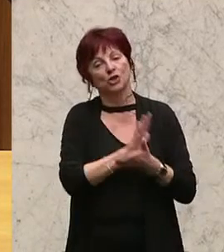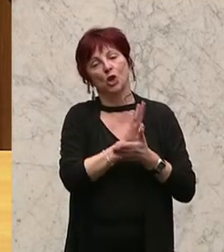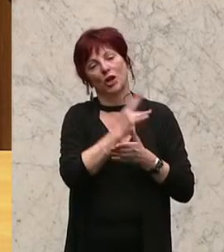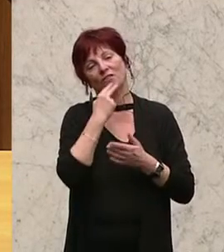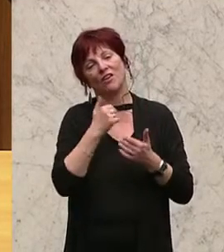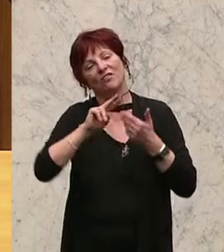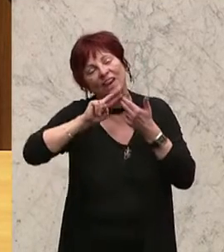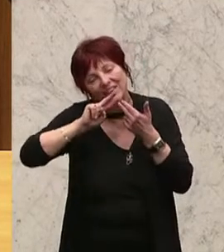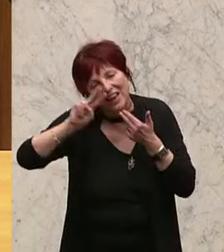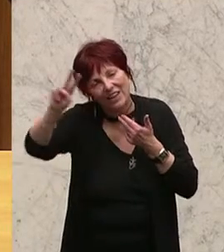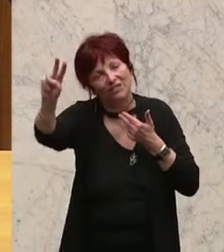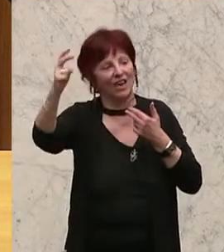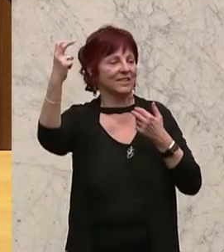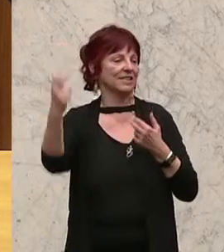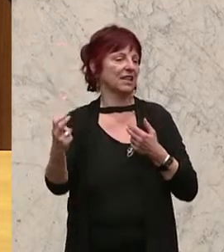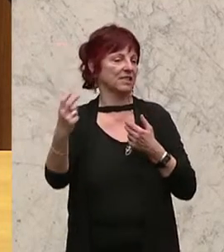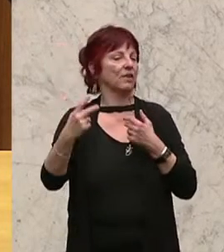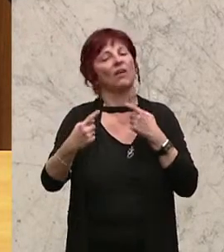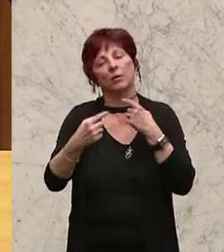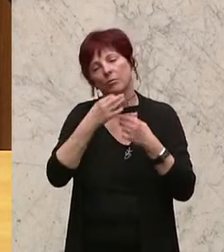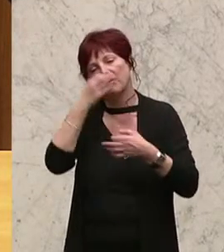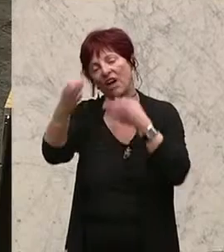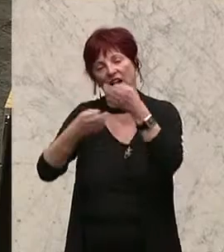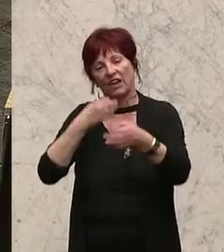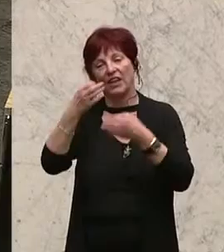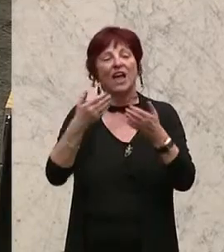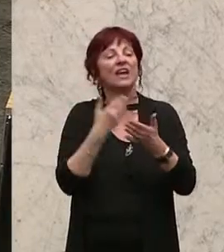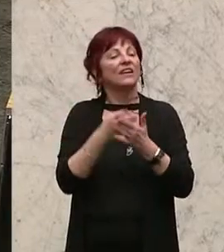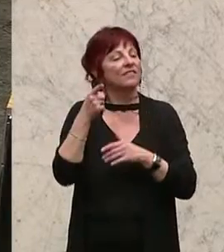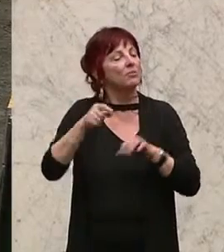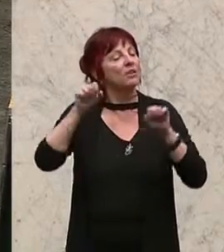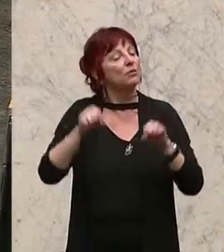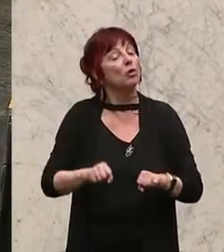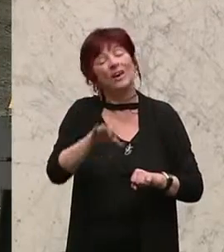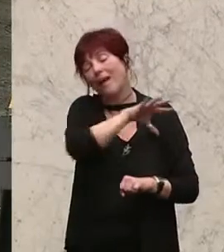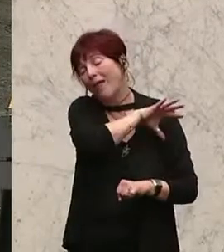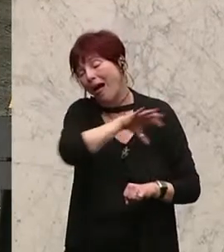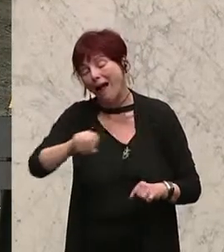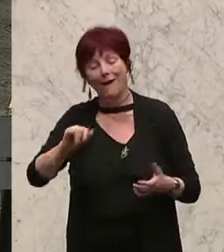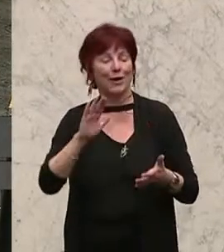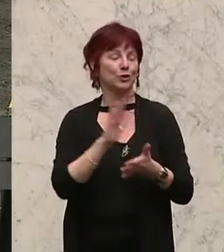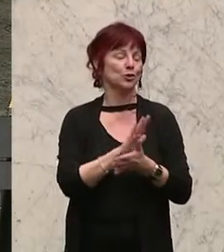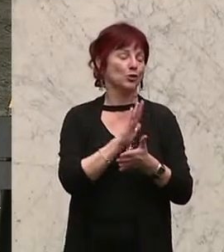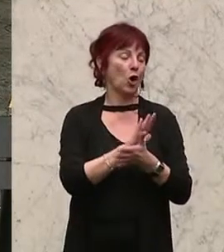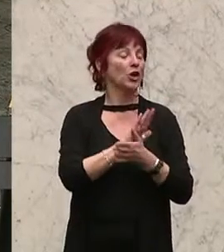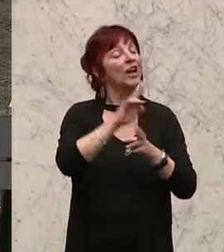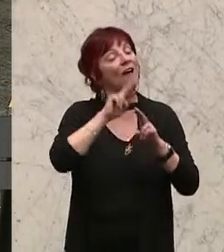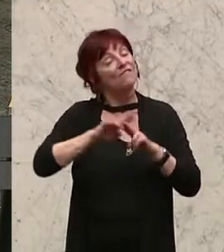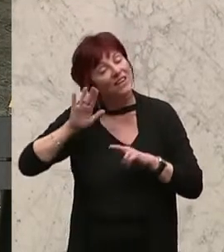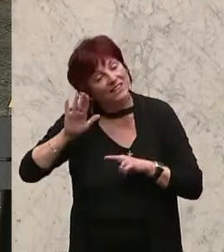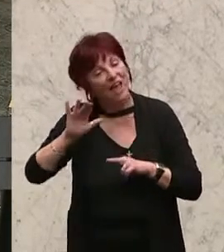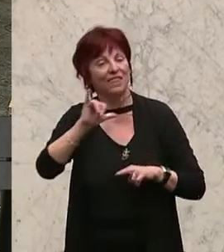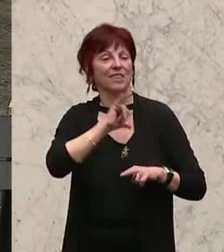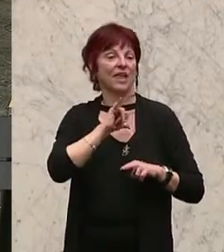Nunmehr wird diese Befragungsmöglichkeit daher auf alle Zeuginnen und Zeugen ausgedehnt, wenn es in ihrem Interesse gelegen